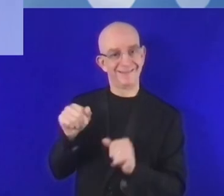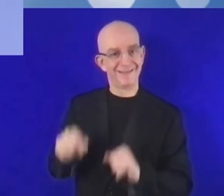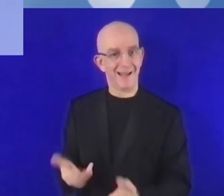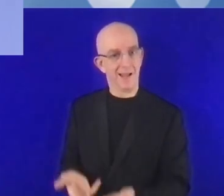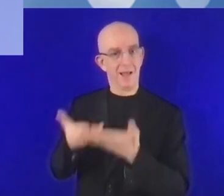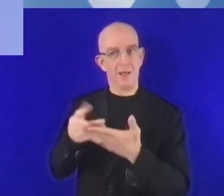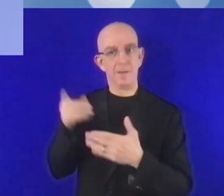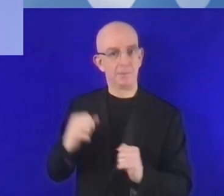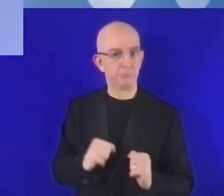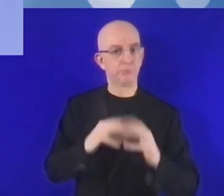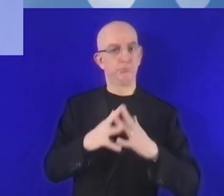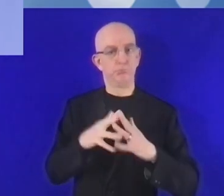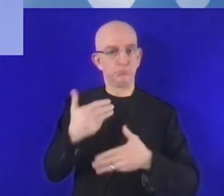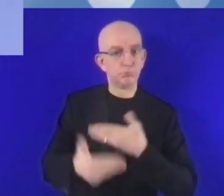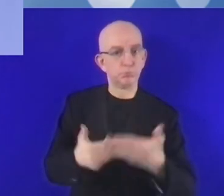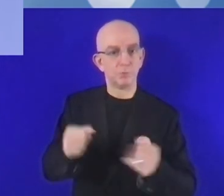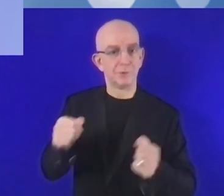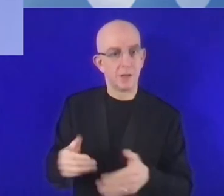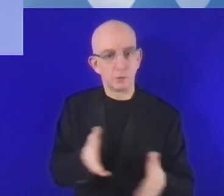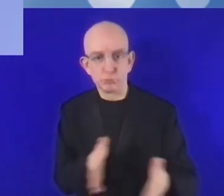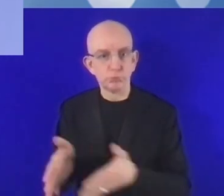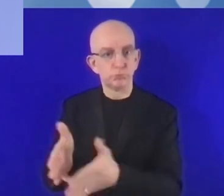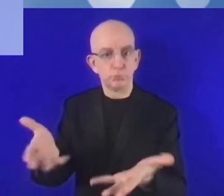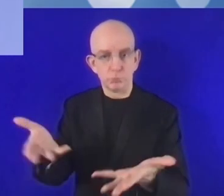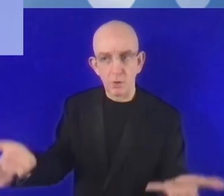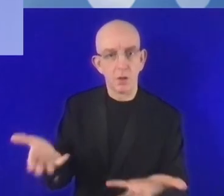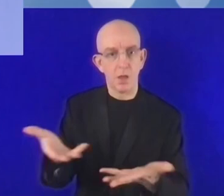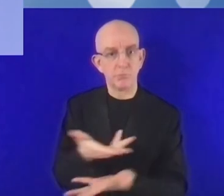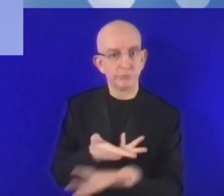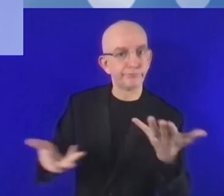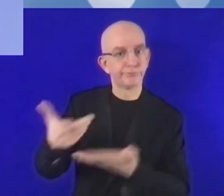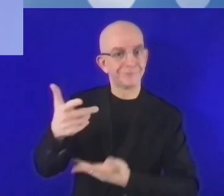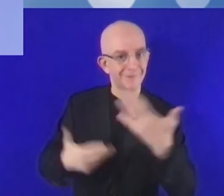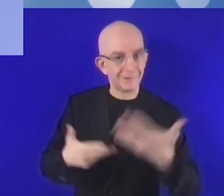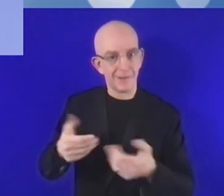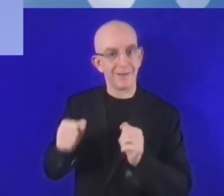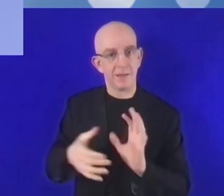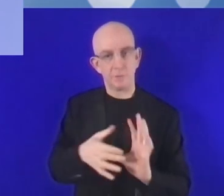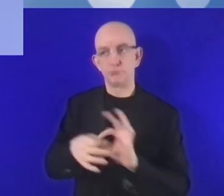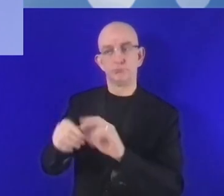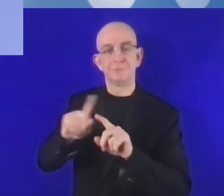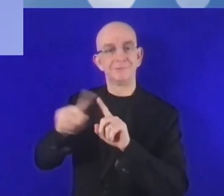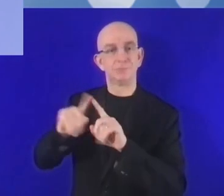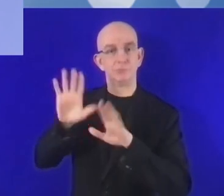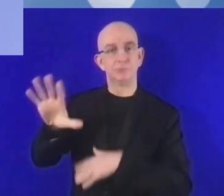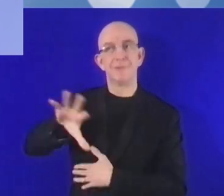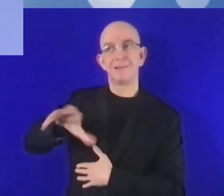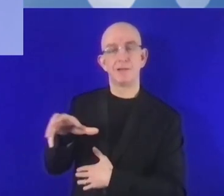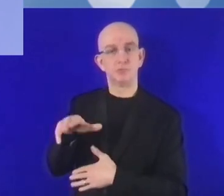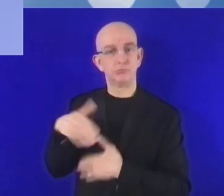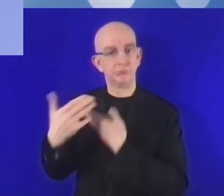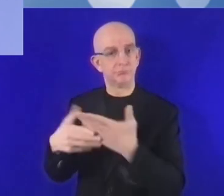أن البيانات أيضاً المفتوحة كما تسمى تساهم أيضاً في